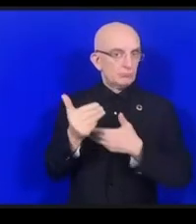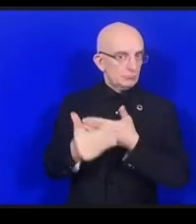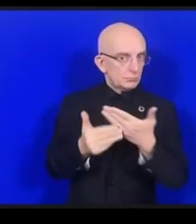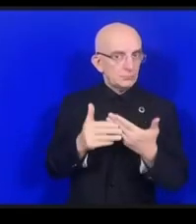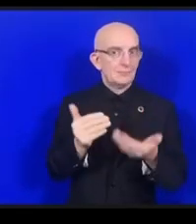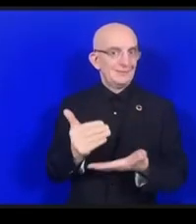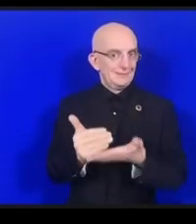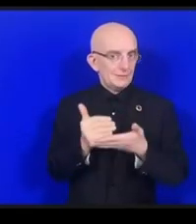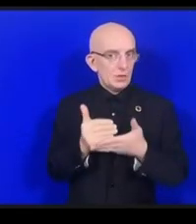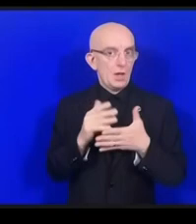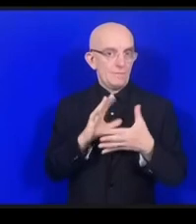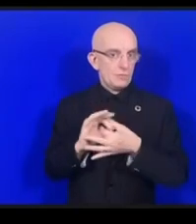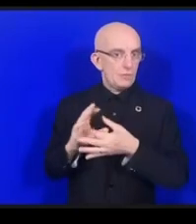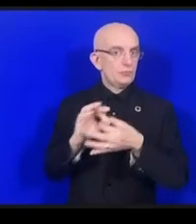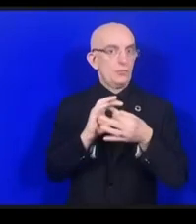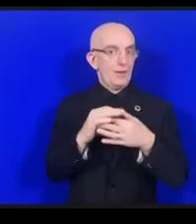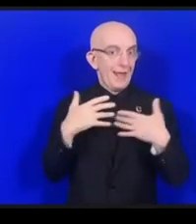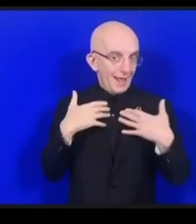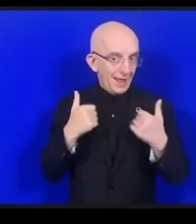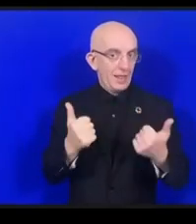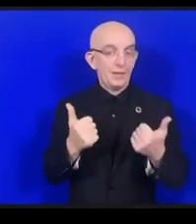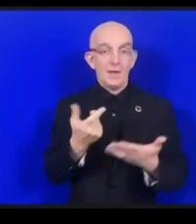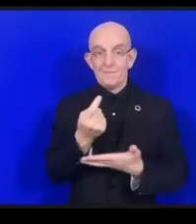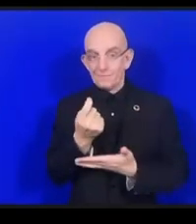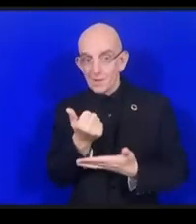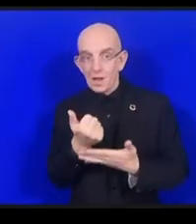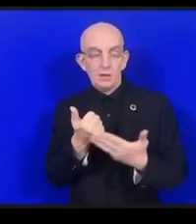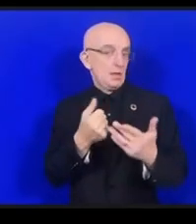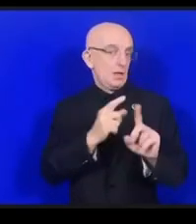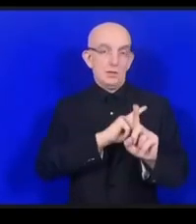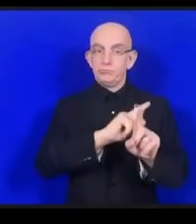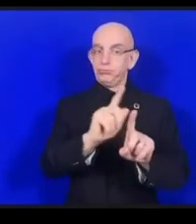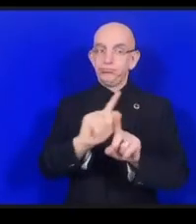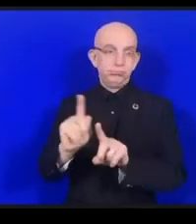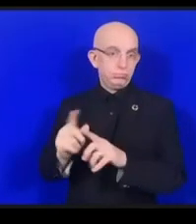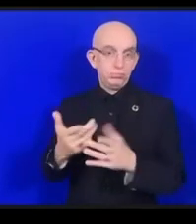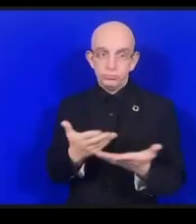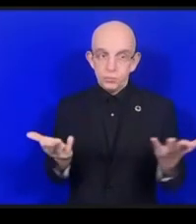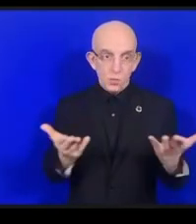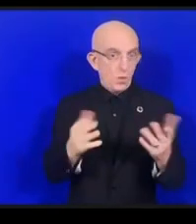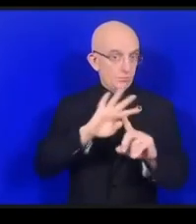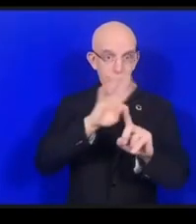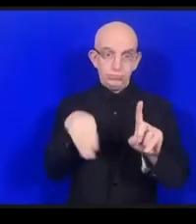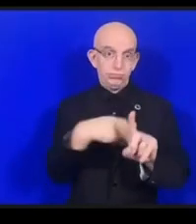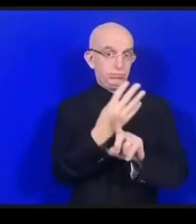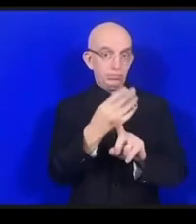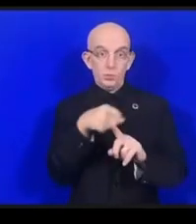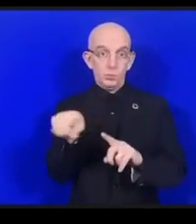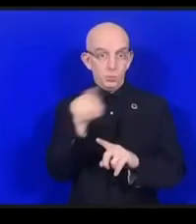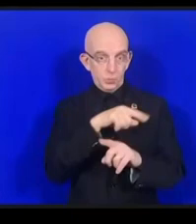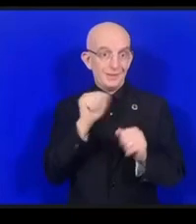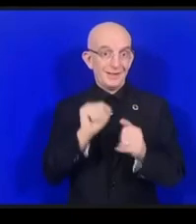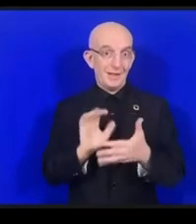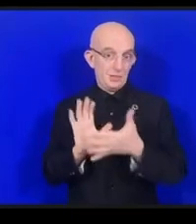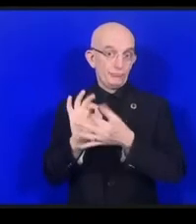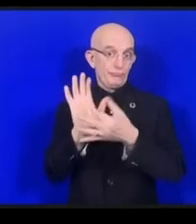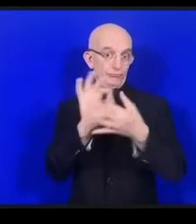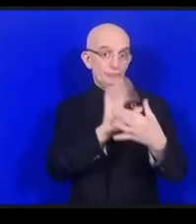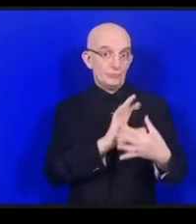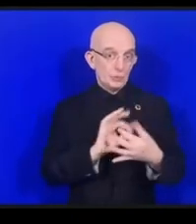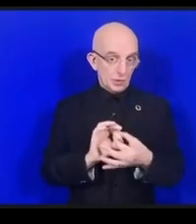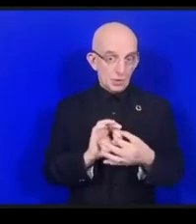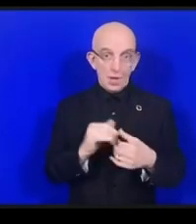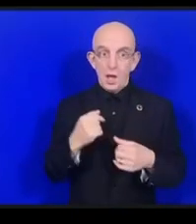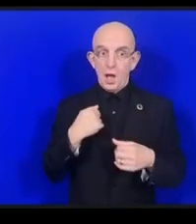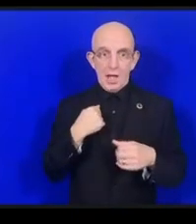ターにも影響があると思います我々の作業が貢献できるSDGsはたくさんあると思います90秒を超えてしまいました